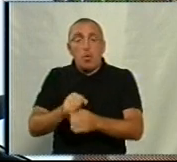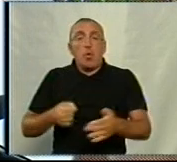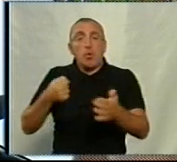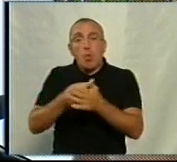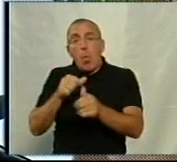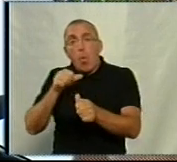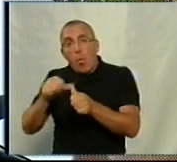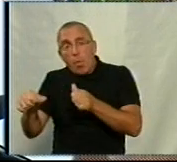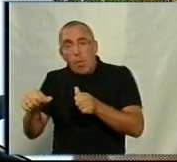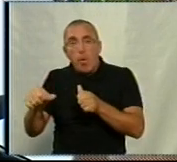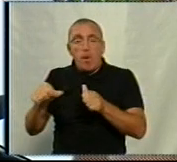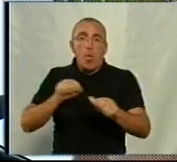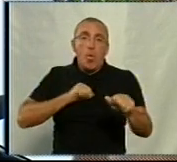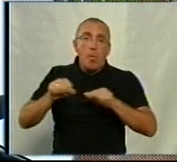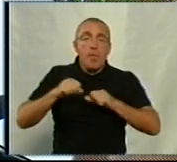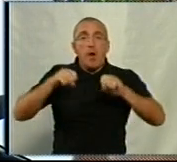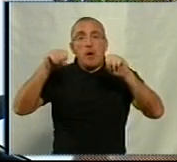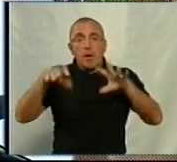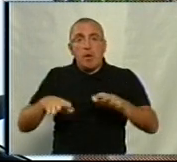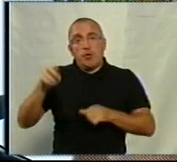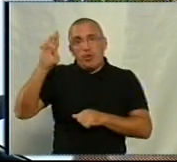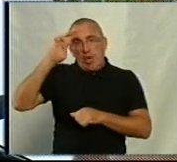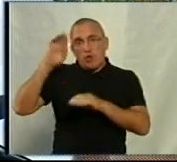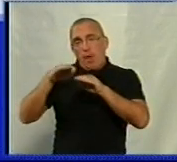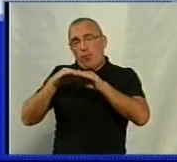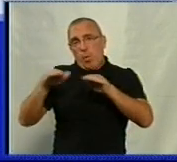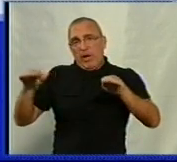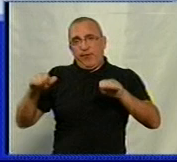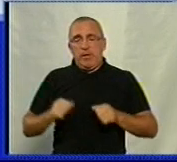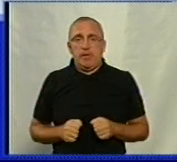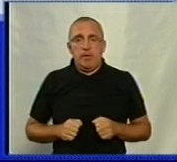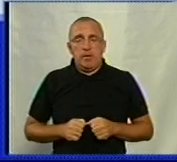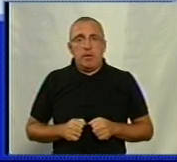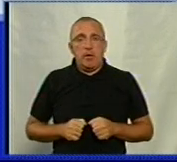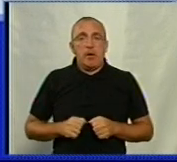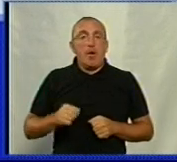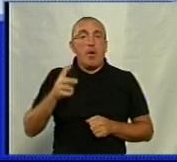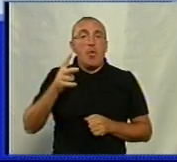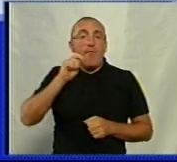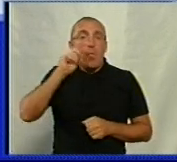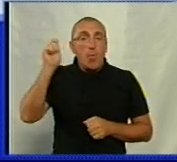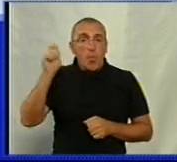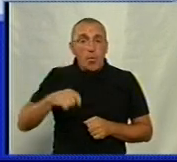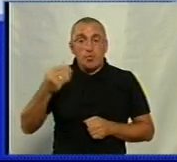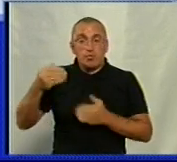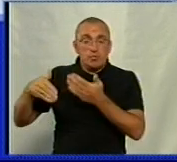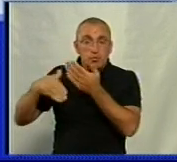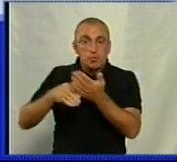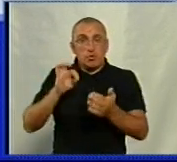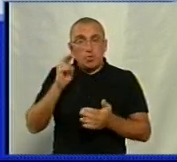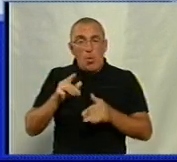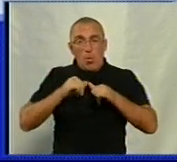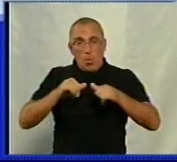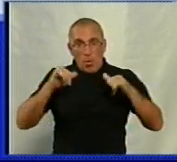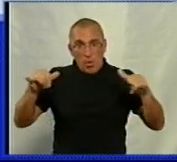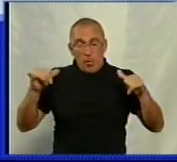окремих, напевно, управлінських рішень саме на державному рію. У місті Новоукраїнка за рахунок субвенції соціально-економічного